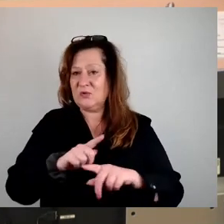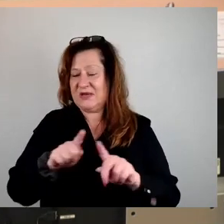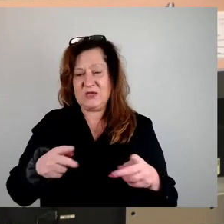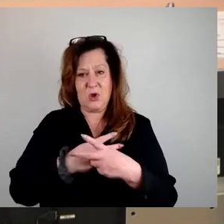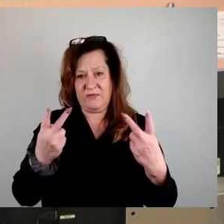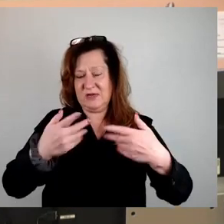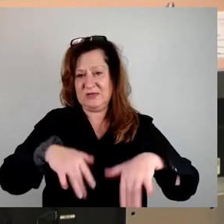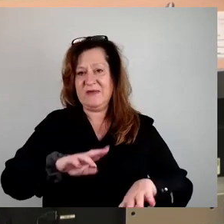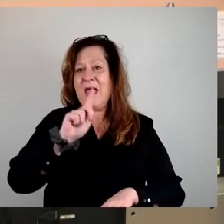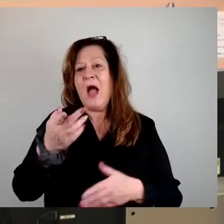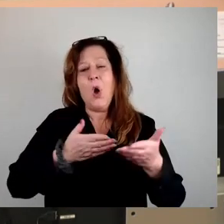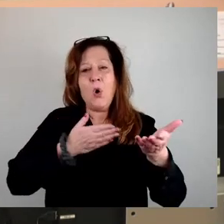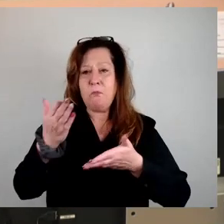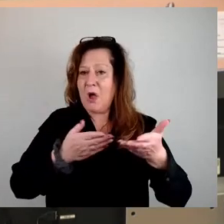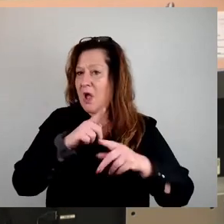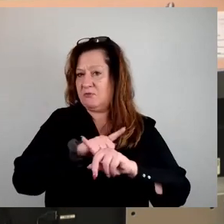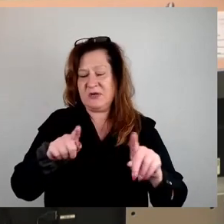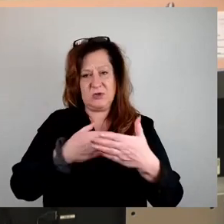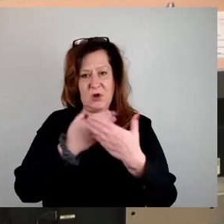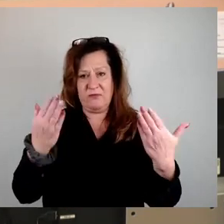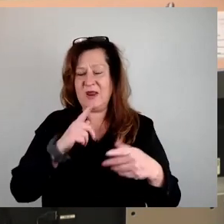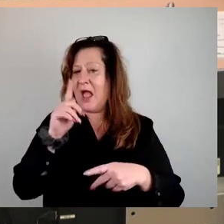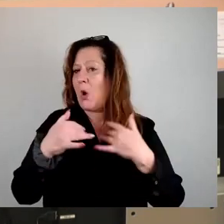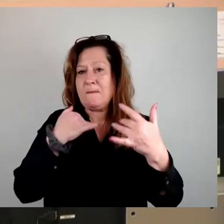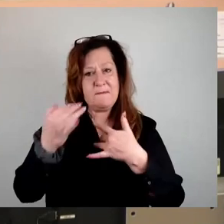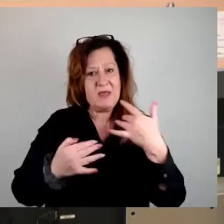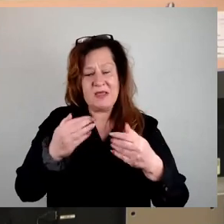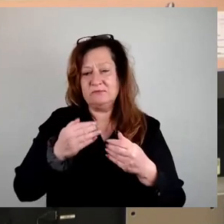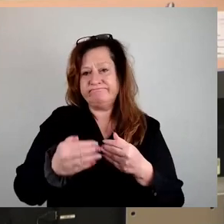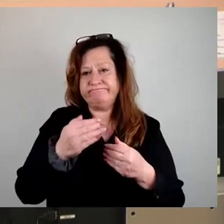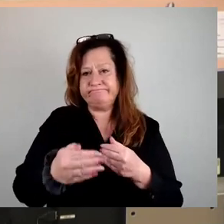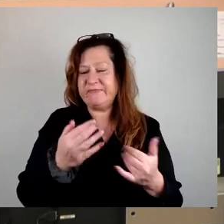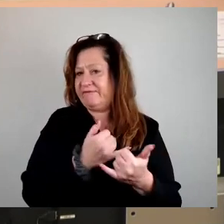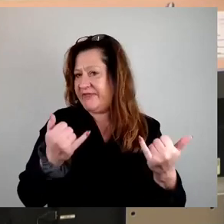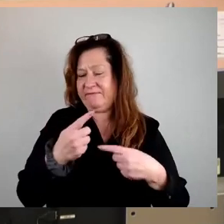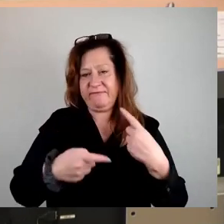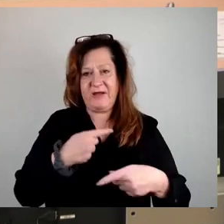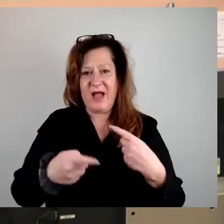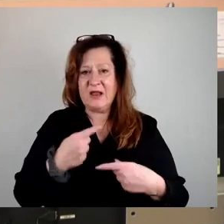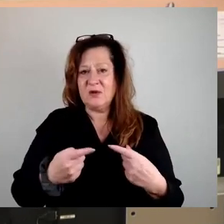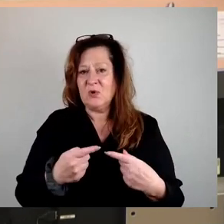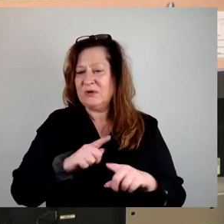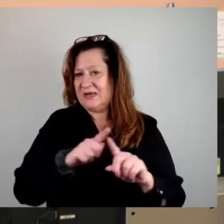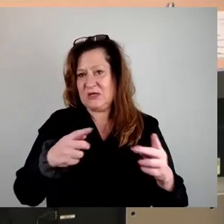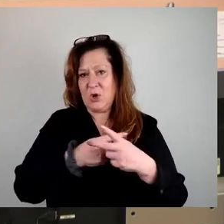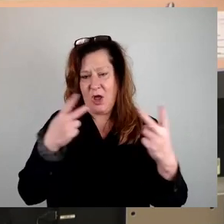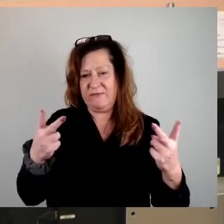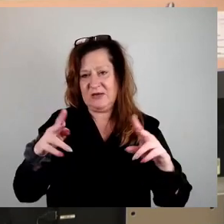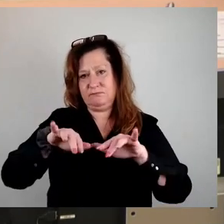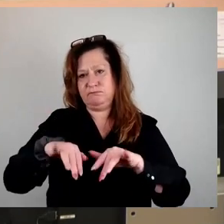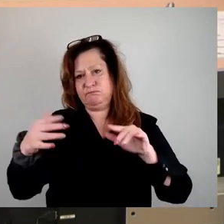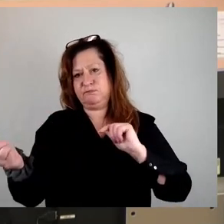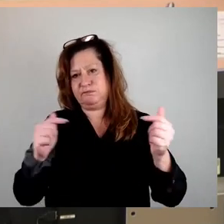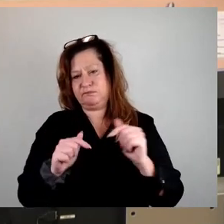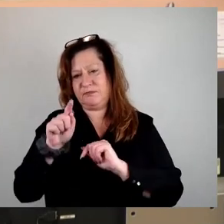dazu und die Berichte im Nachgang, wie die Verhandlungen gelaufen sind, sind in nicht öffentlichen Gremien diskutiert worden. Deswegen